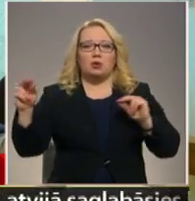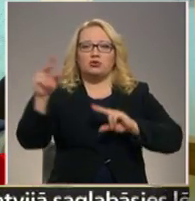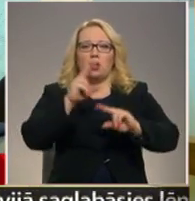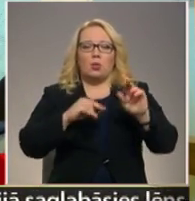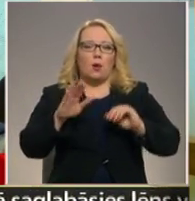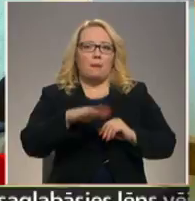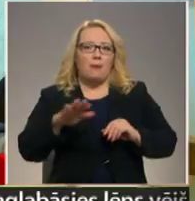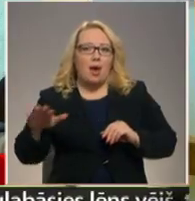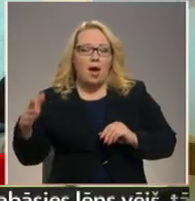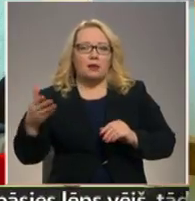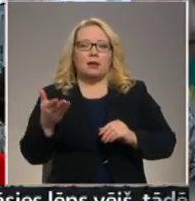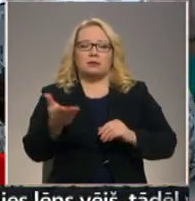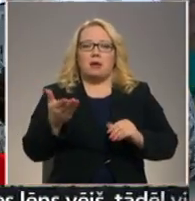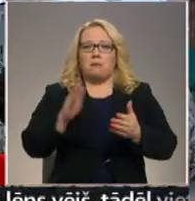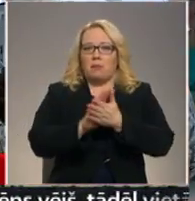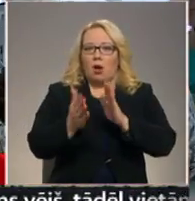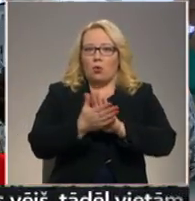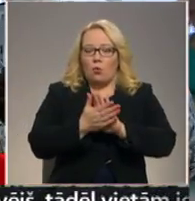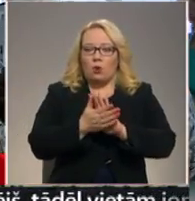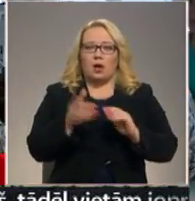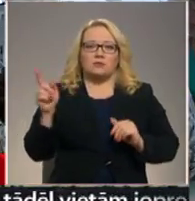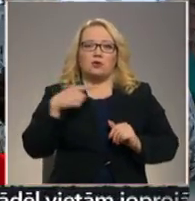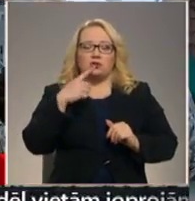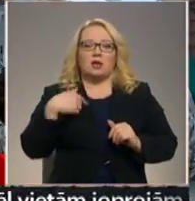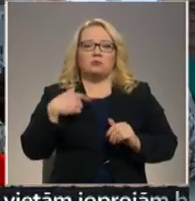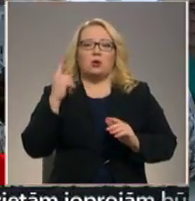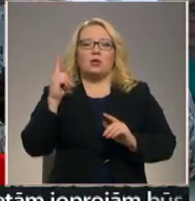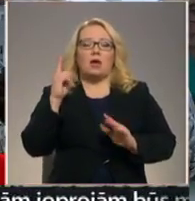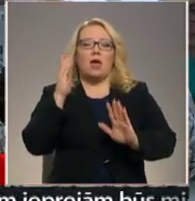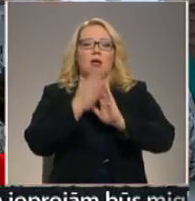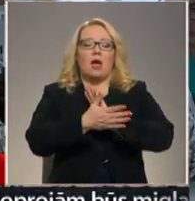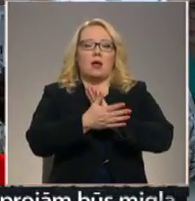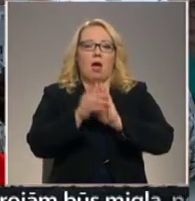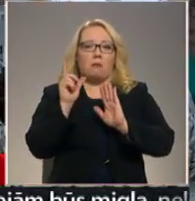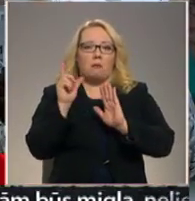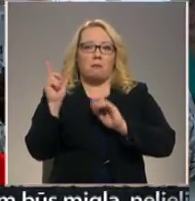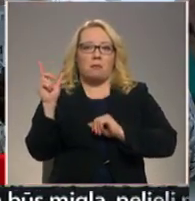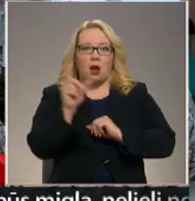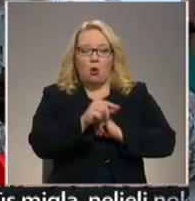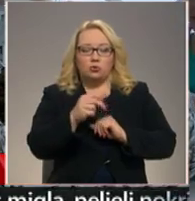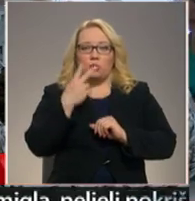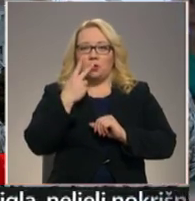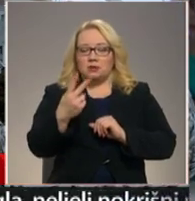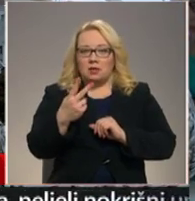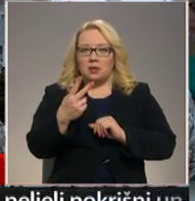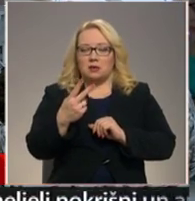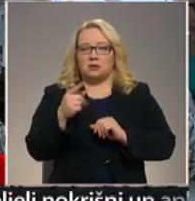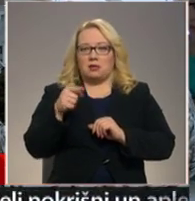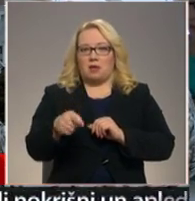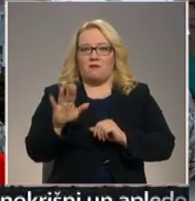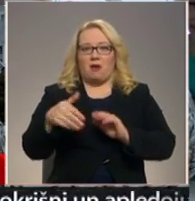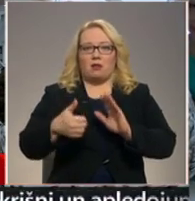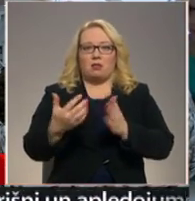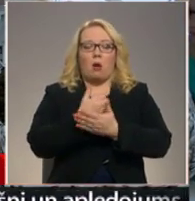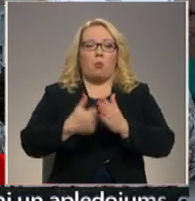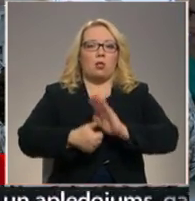bērni, cepās pankūkas. Es patiesībā biju vienkārši garām braucējis. Un tad, kā izrādījās, kā nē, šeit var dabūt